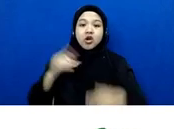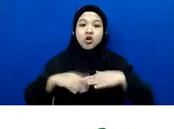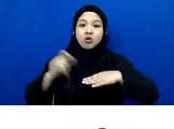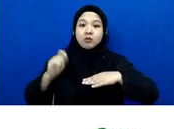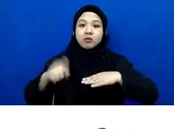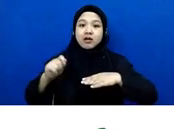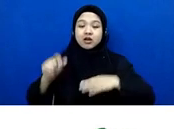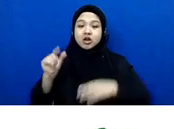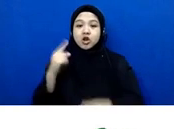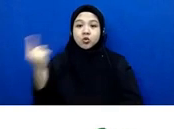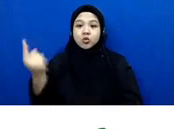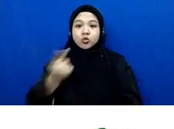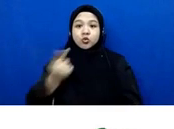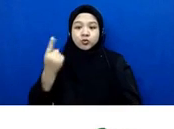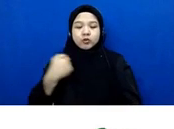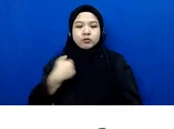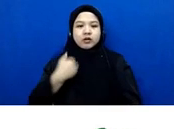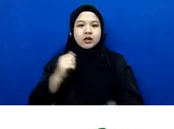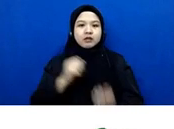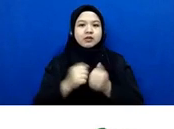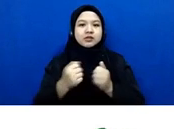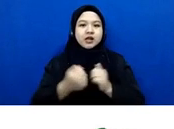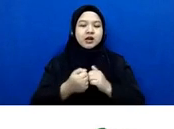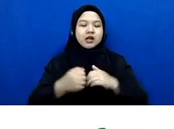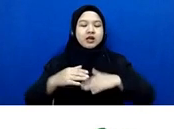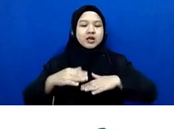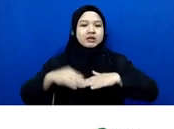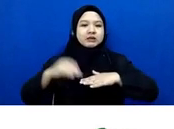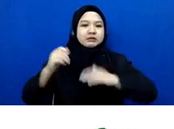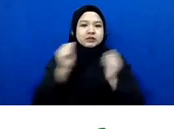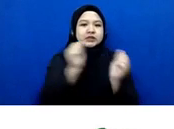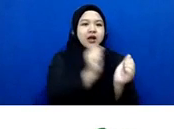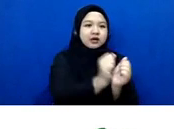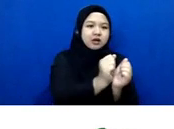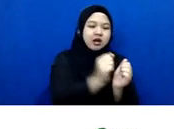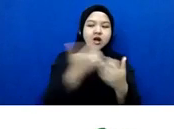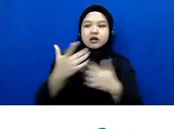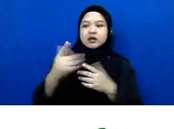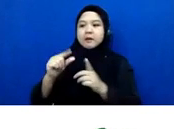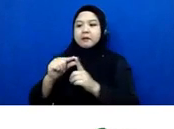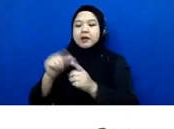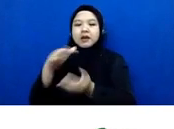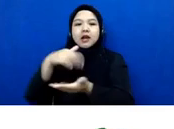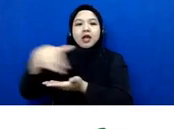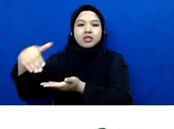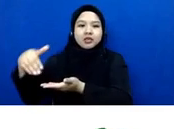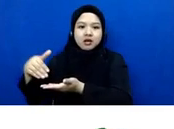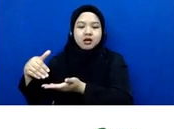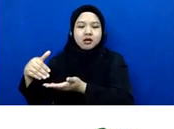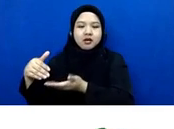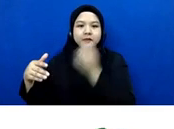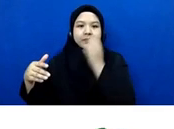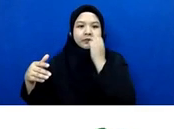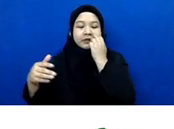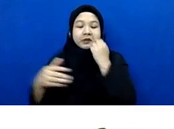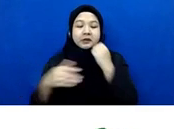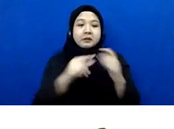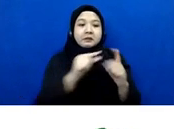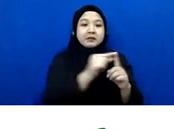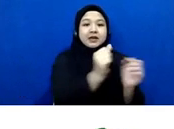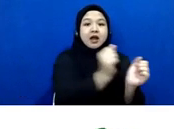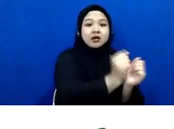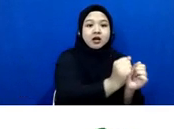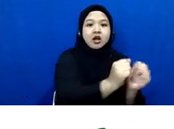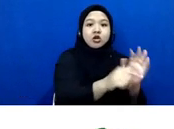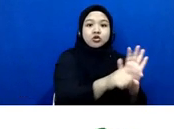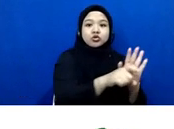peradilan umum itu punya jenis perkara pidana dan perdata di peradilan umum itu perkara pidananya contohnya